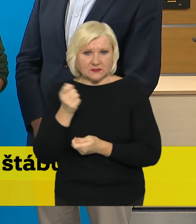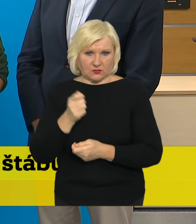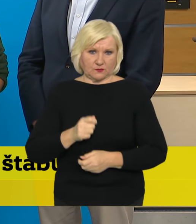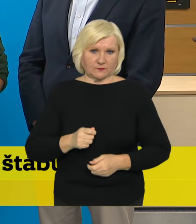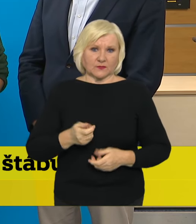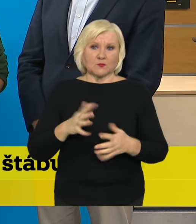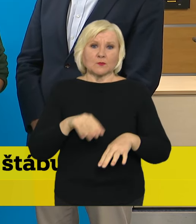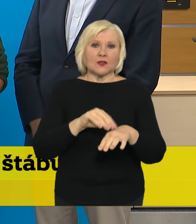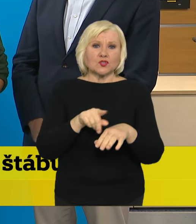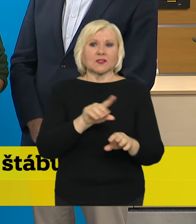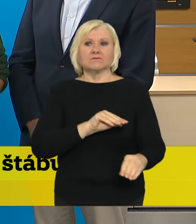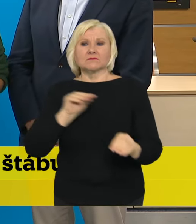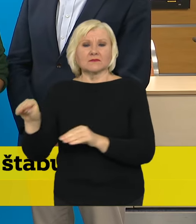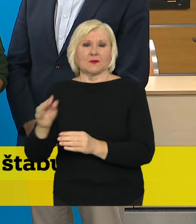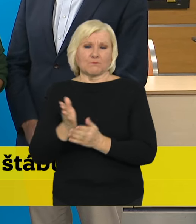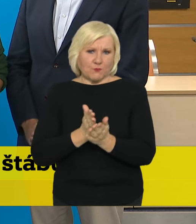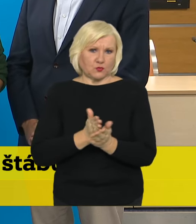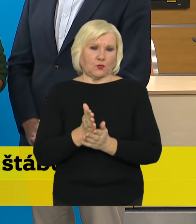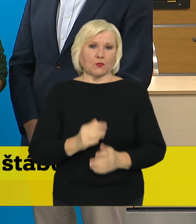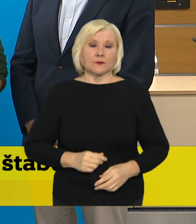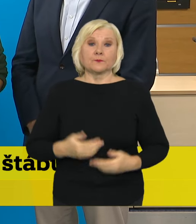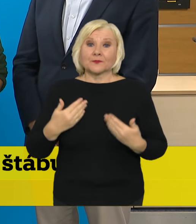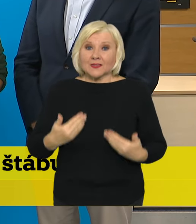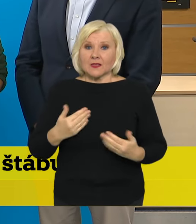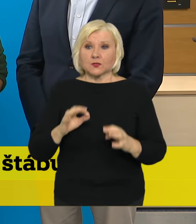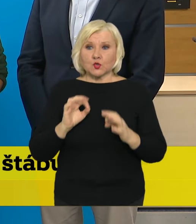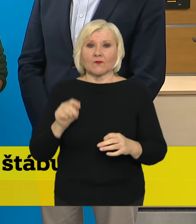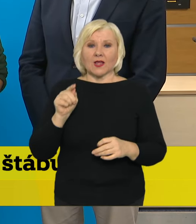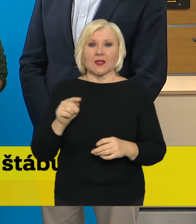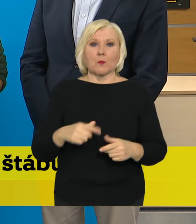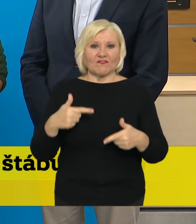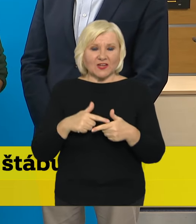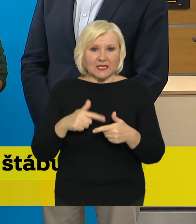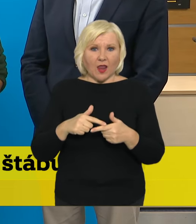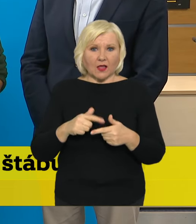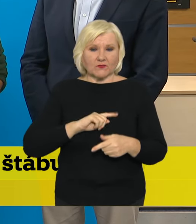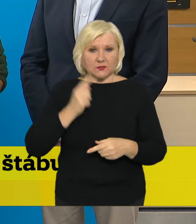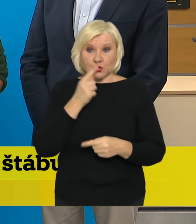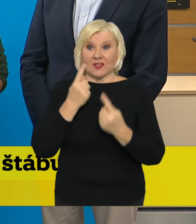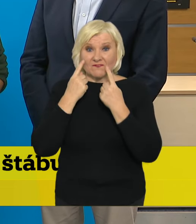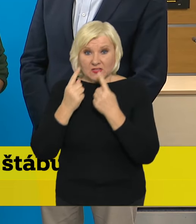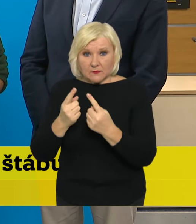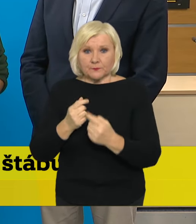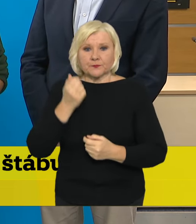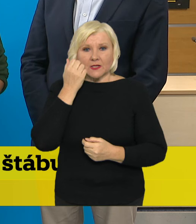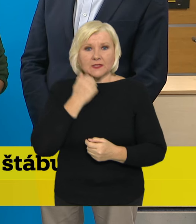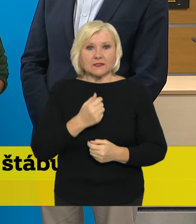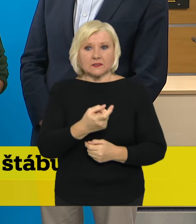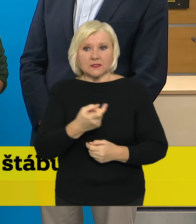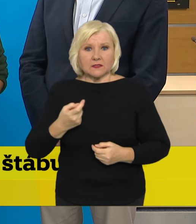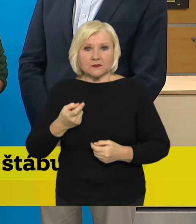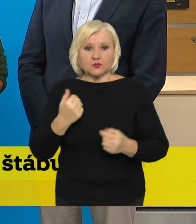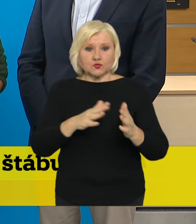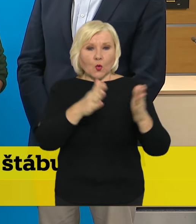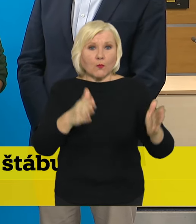evakuaci. Dnes jsem na vlastní oči právě na Frídlansku viděl lidi vycházející z nemovitostí, které byly